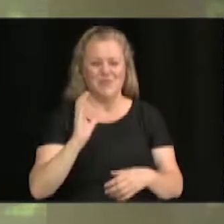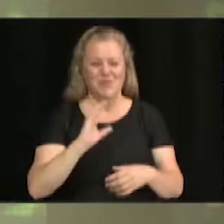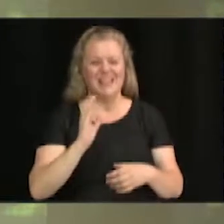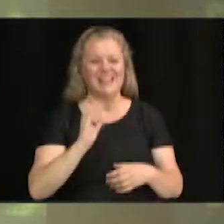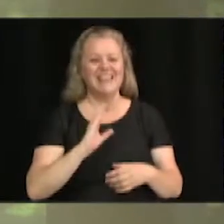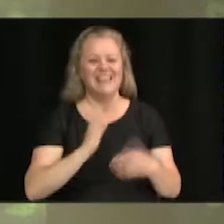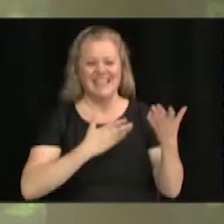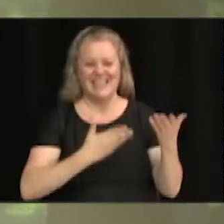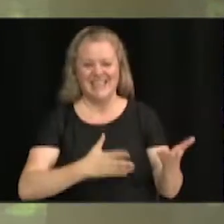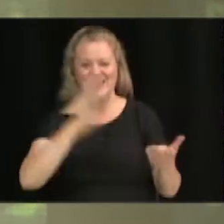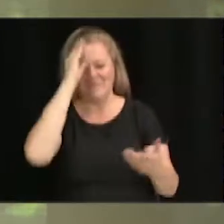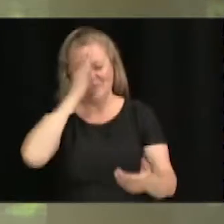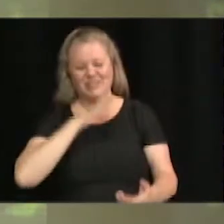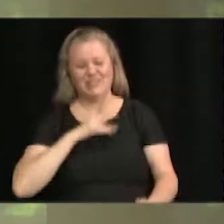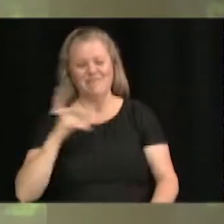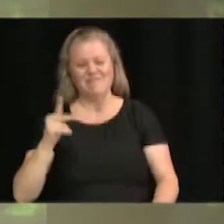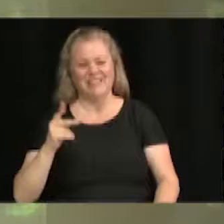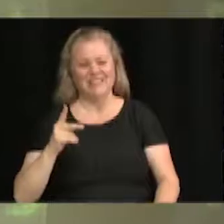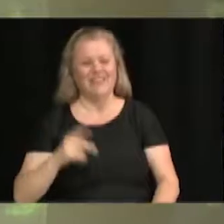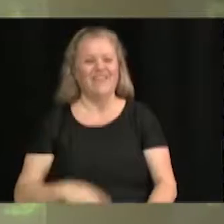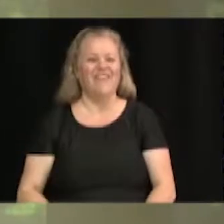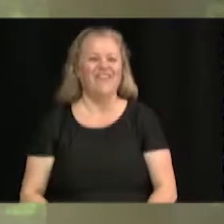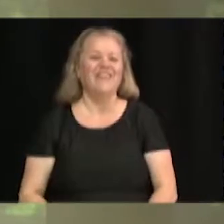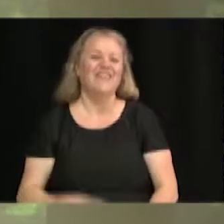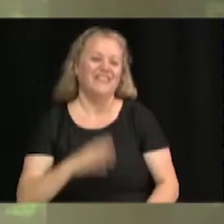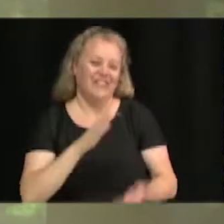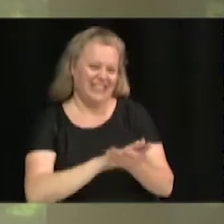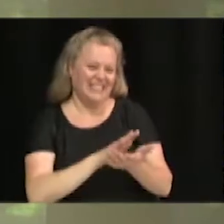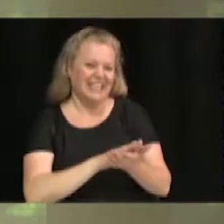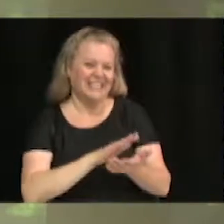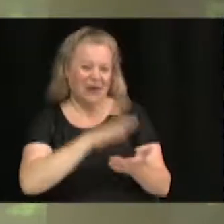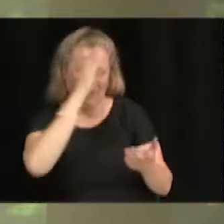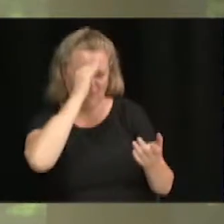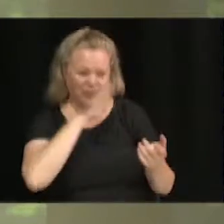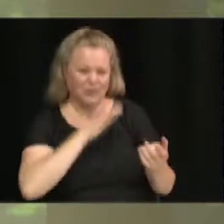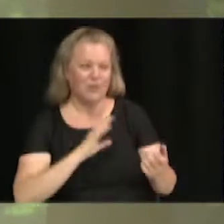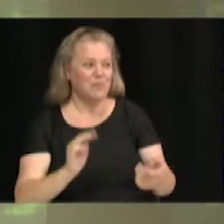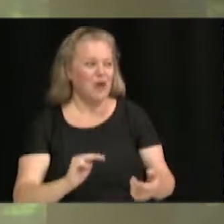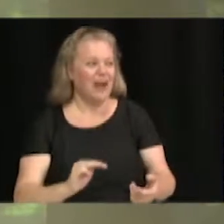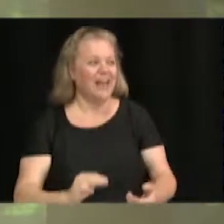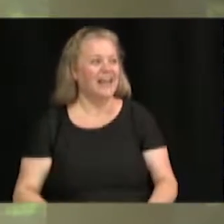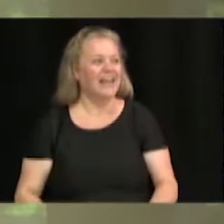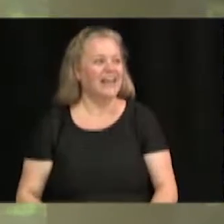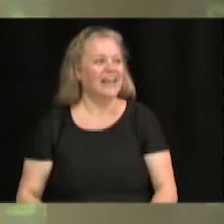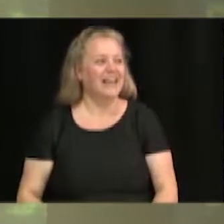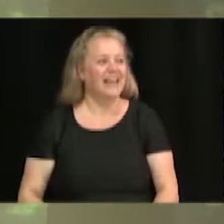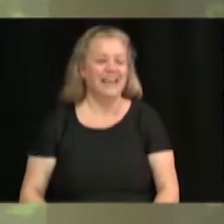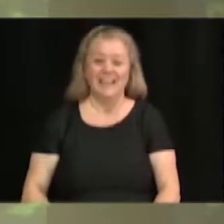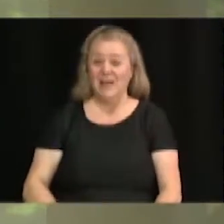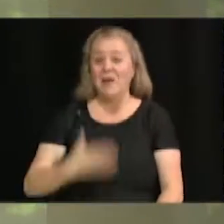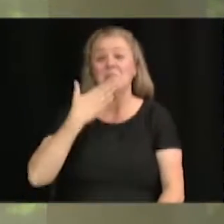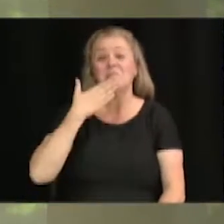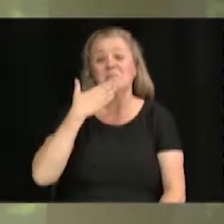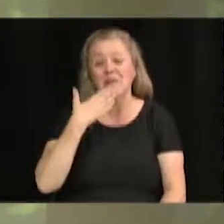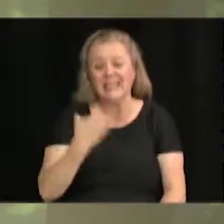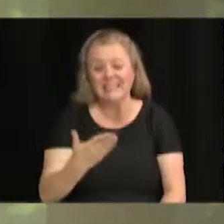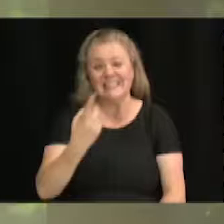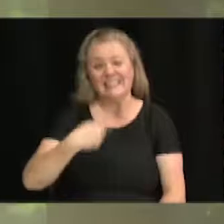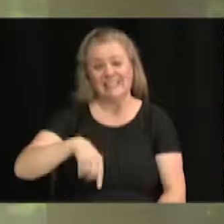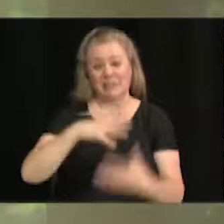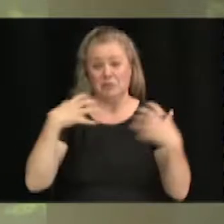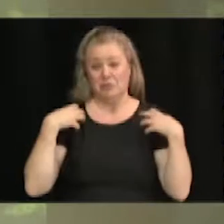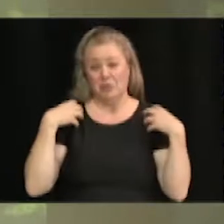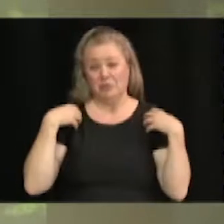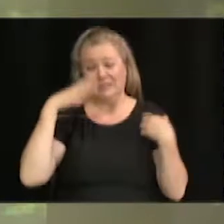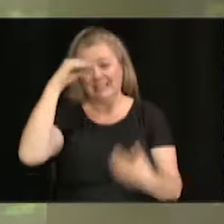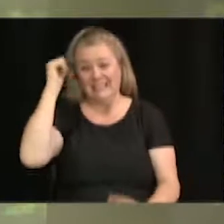faire ça? Et M. Poisson, pour votre successeur. Félicitations, M. Morin. Merci, M. le maire. Merci, conseillère de votre confiance pour